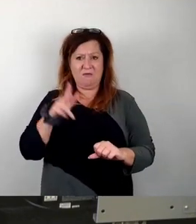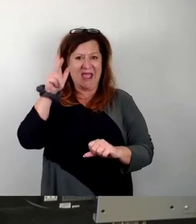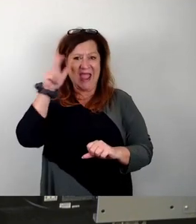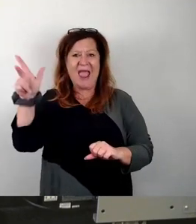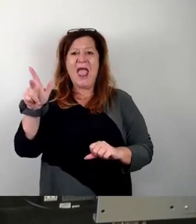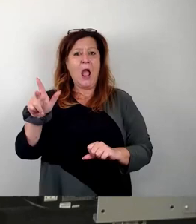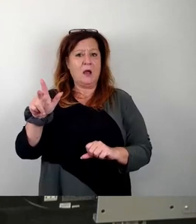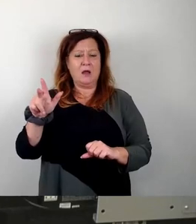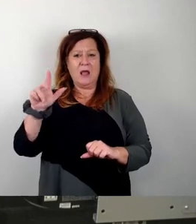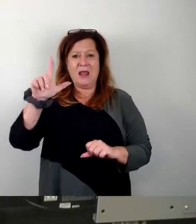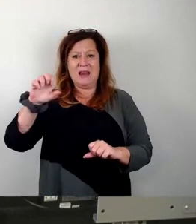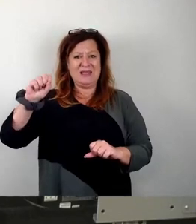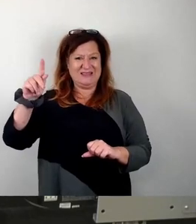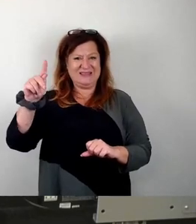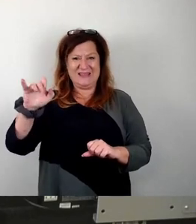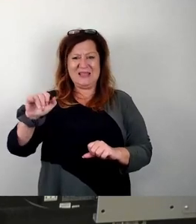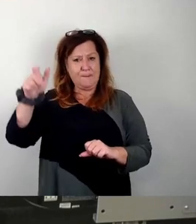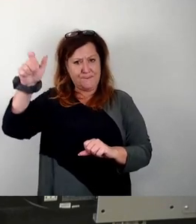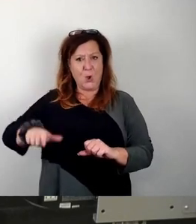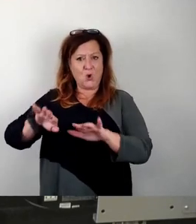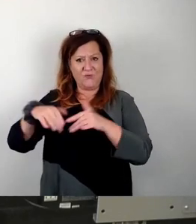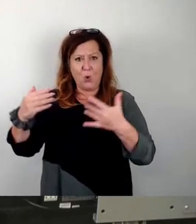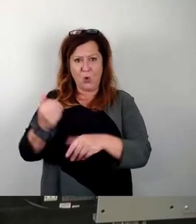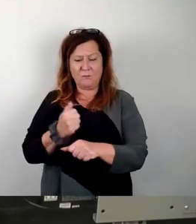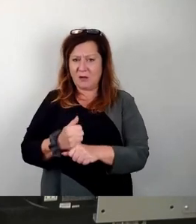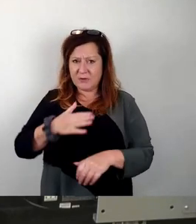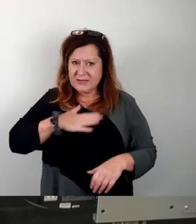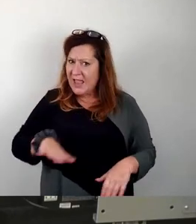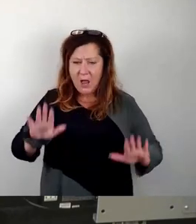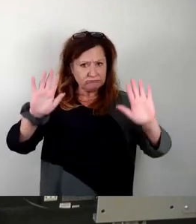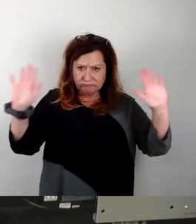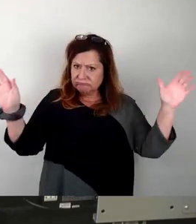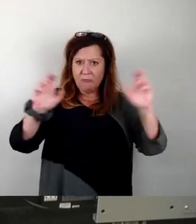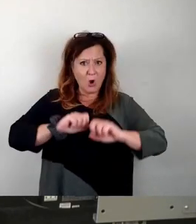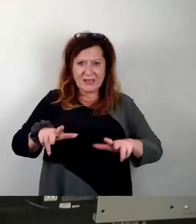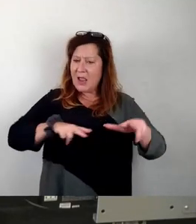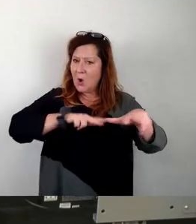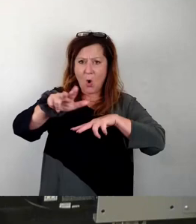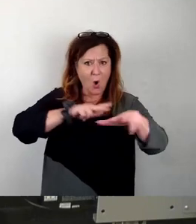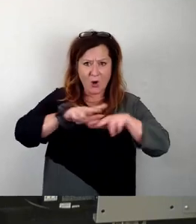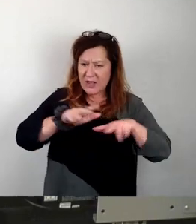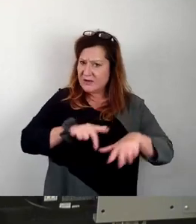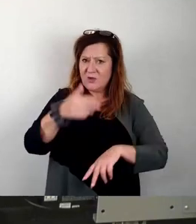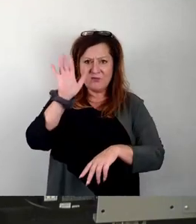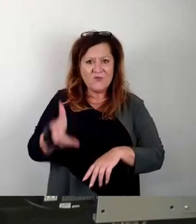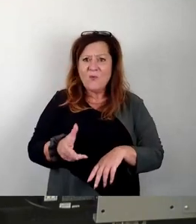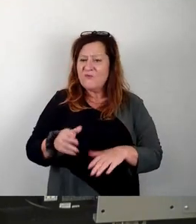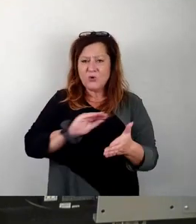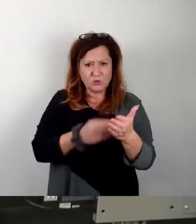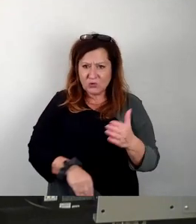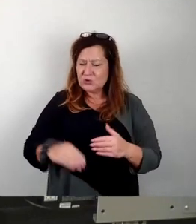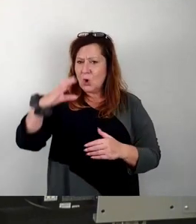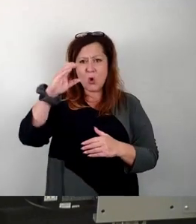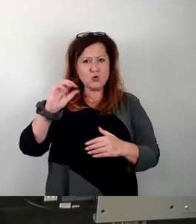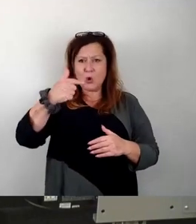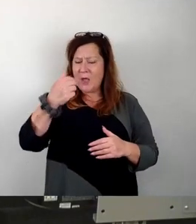wir ein Bürgerforum machen. Ich mache das gern. Wir organisieren das. Wir organisieren die 500 Unterschriften. Wir machen das in Kotter. Wir finden bestimmt